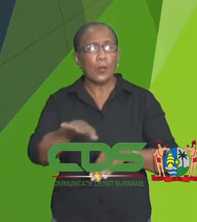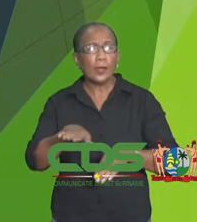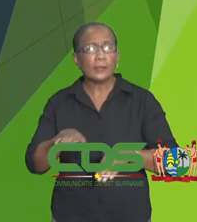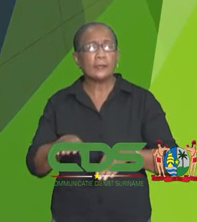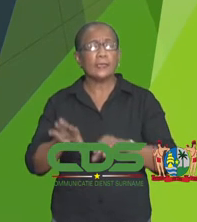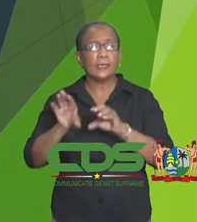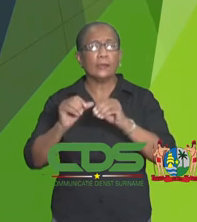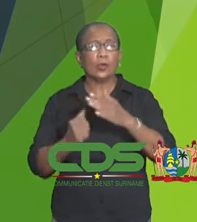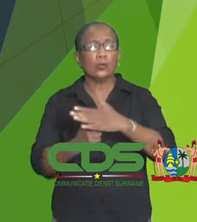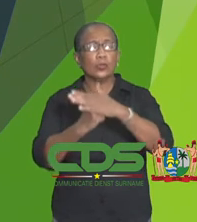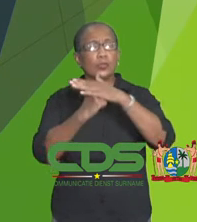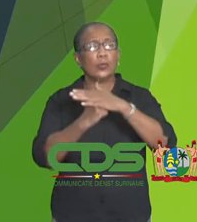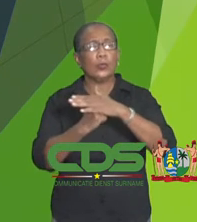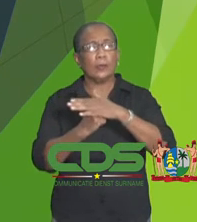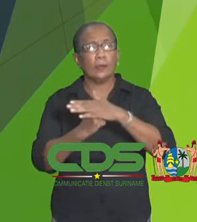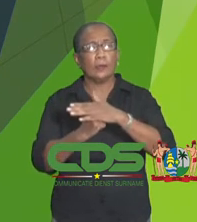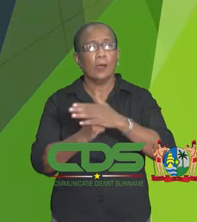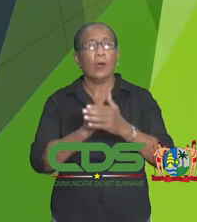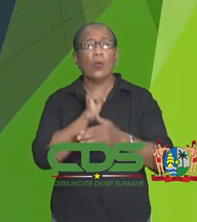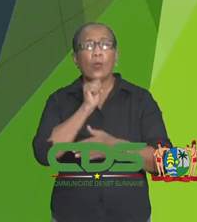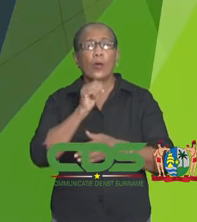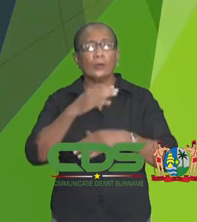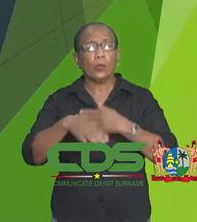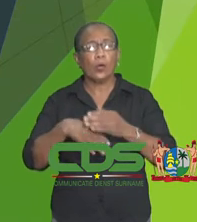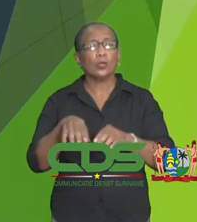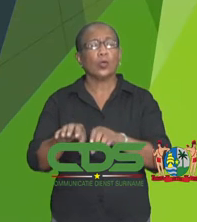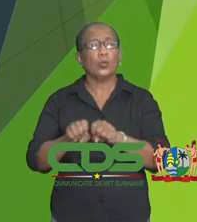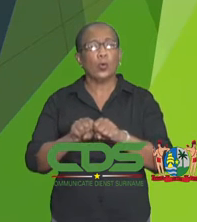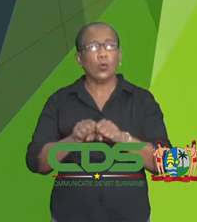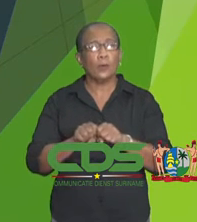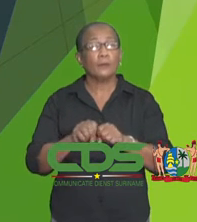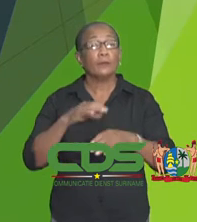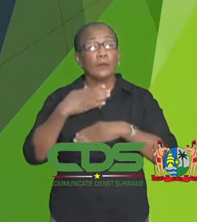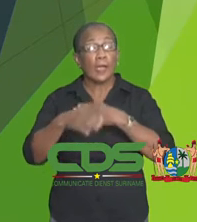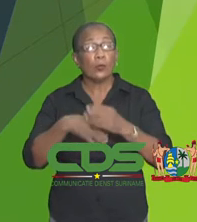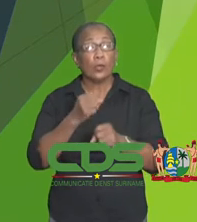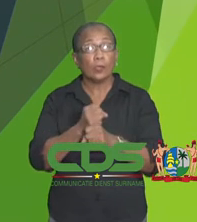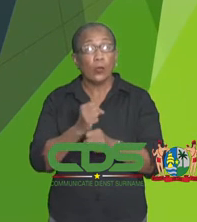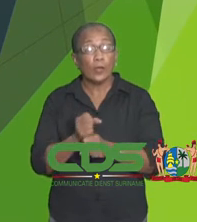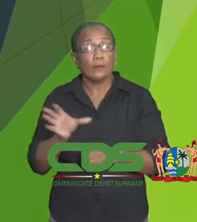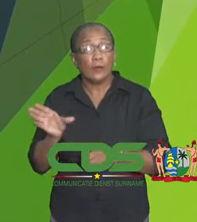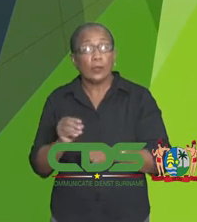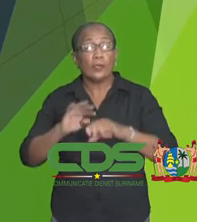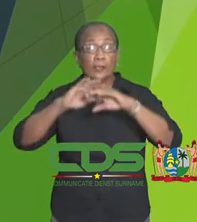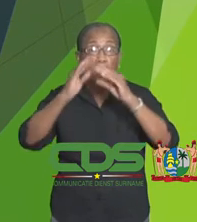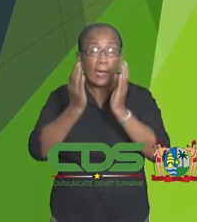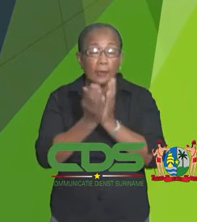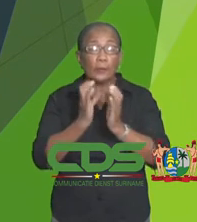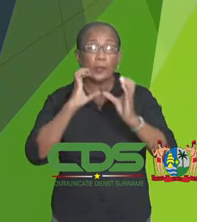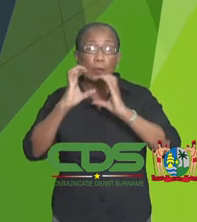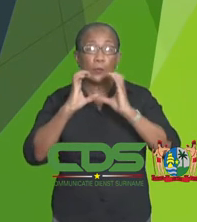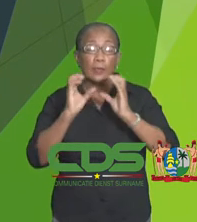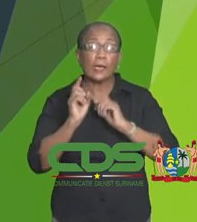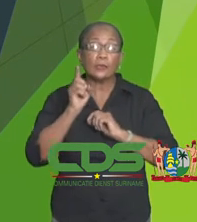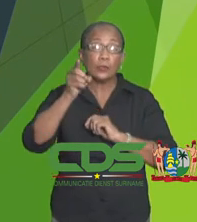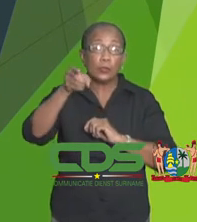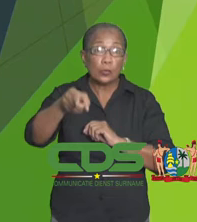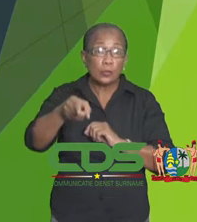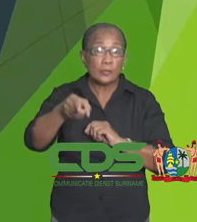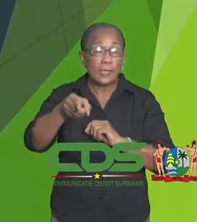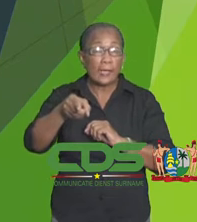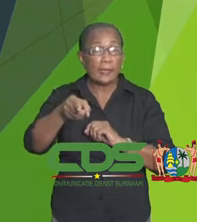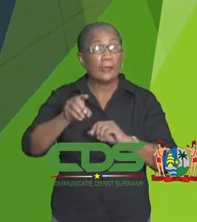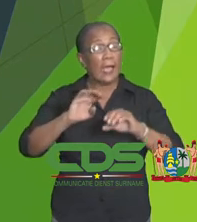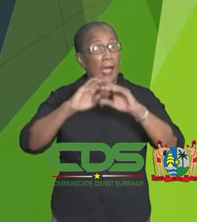bij zwangeren voorgedaan. Deze groep vrouwen is namelijk extra kwetsbaar voor het virus. Voor dit jaar zijn